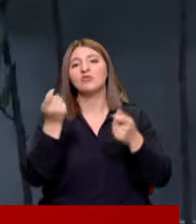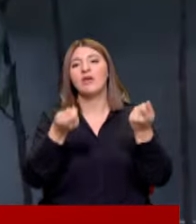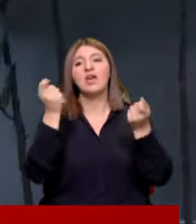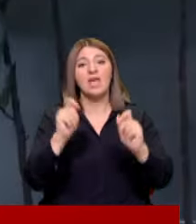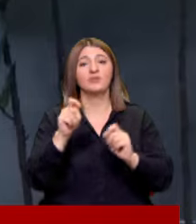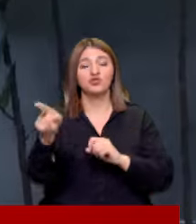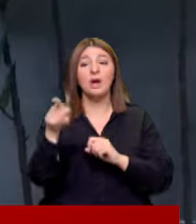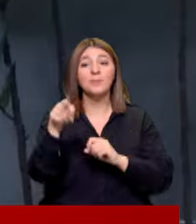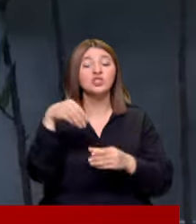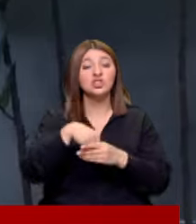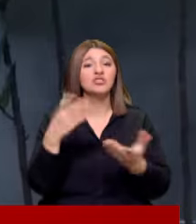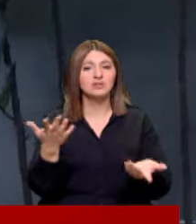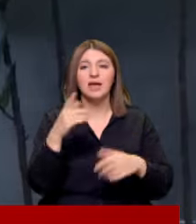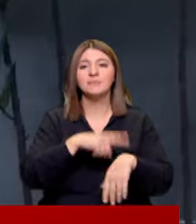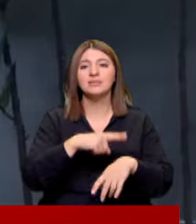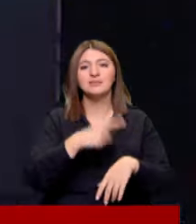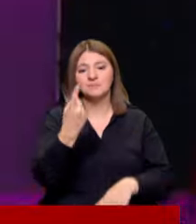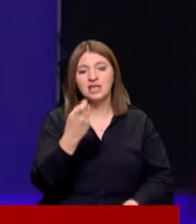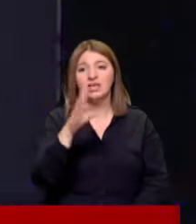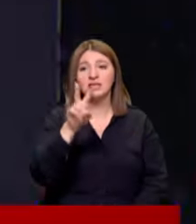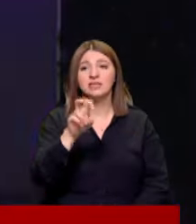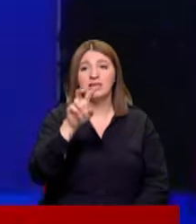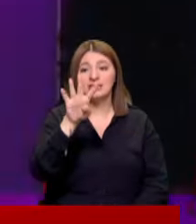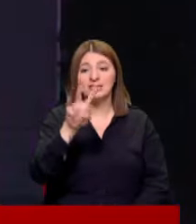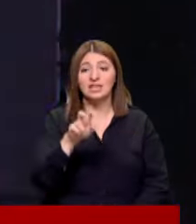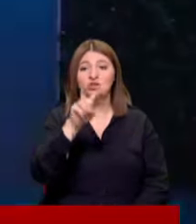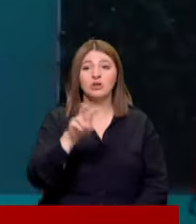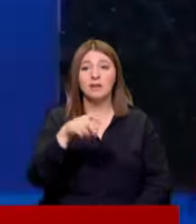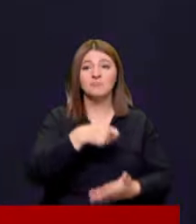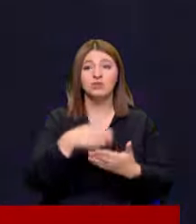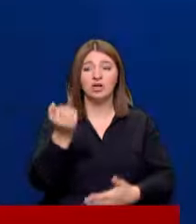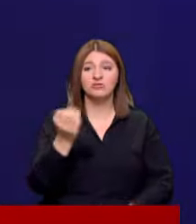yerine getirecek Bunun için saatlik 48 dolar maaş alacak